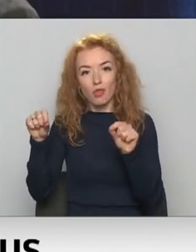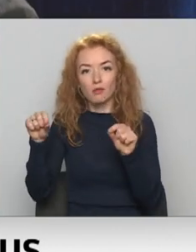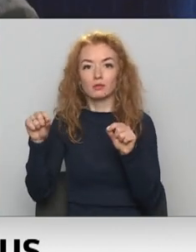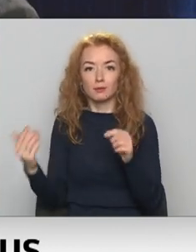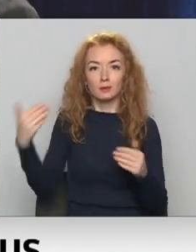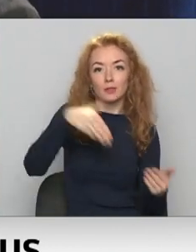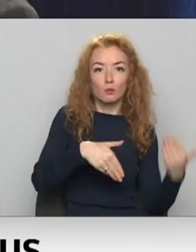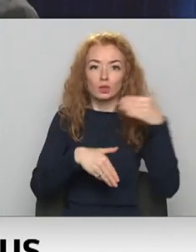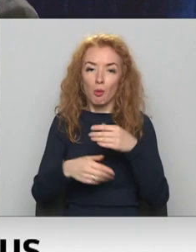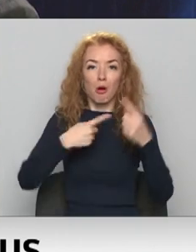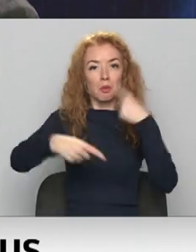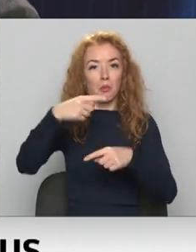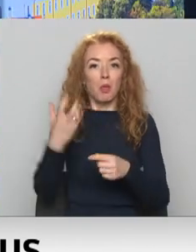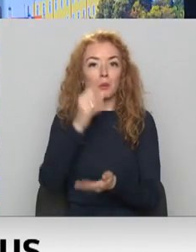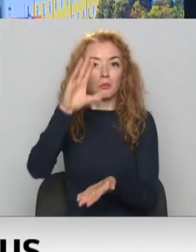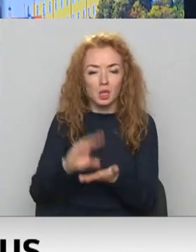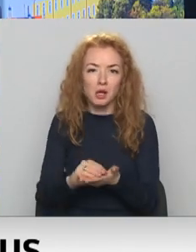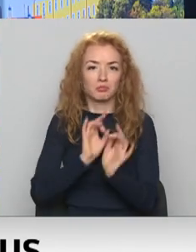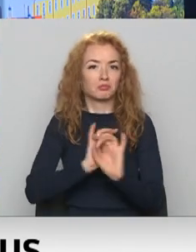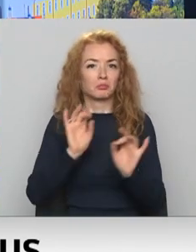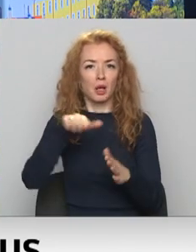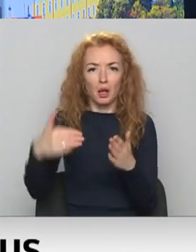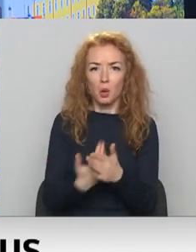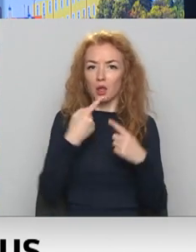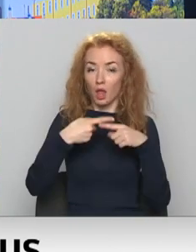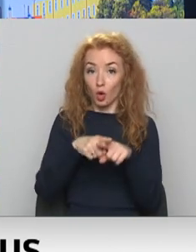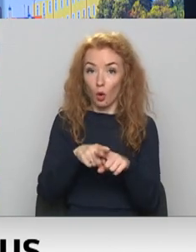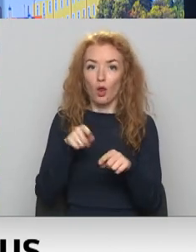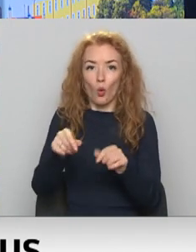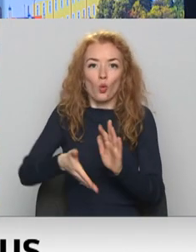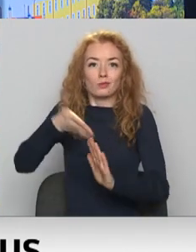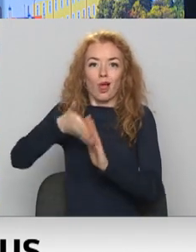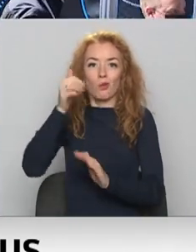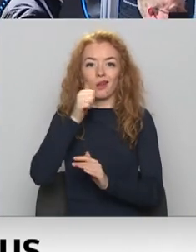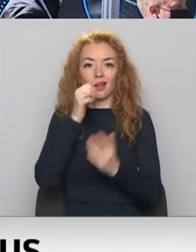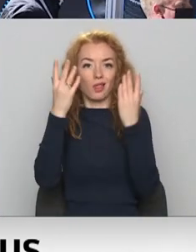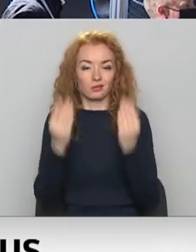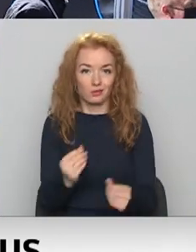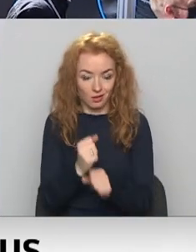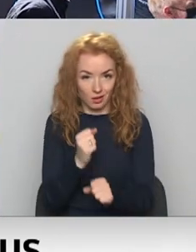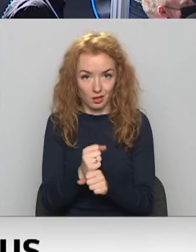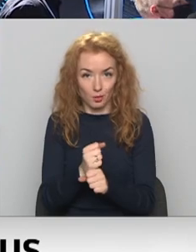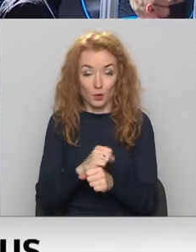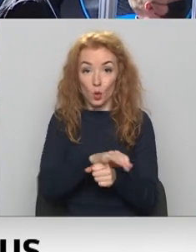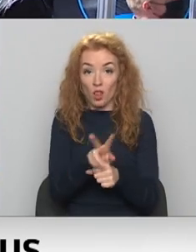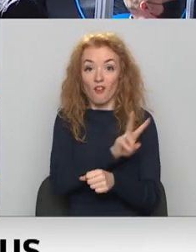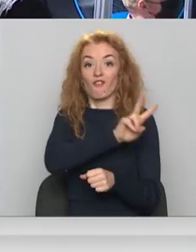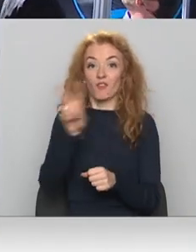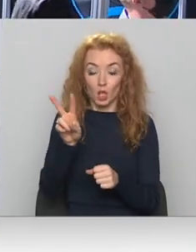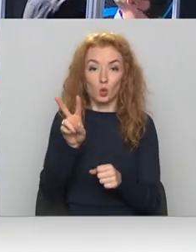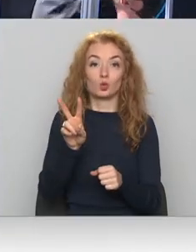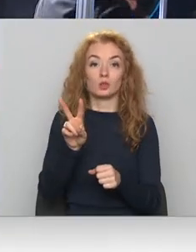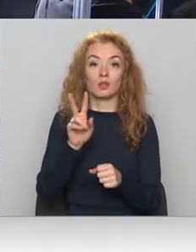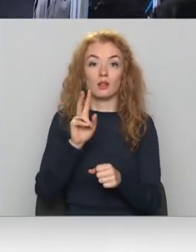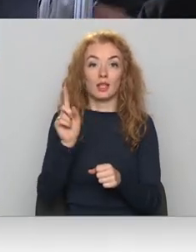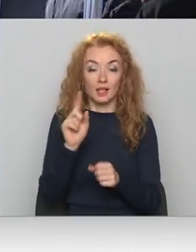pieredzi un jaunākajām tehnoloģijām, kas ikdienas darba padara kaut nedaudz ērtāku. Covid-19 pandēmija kalpojas arī kādā